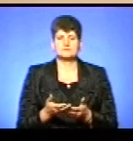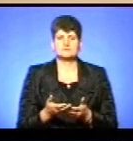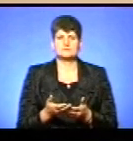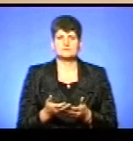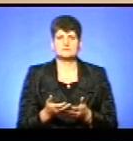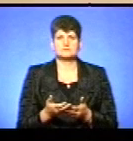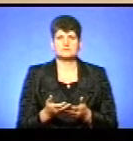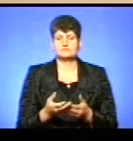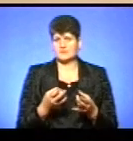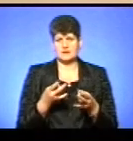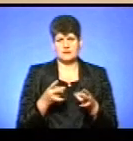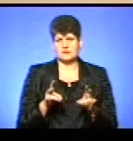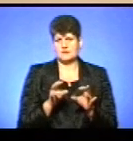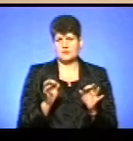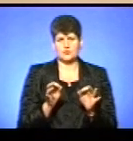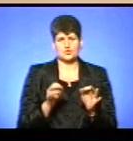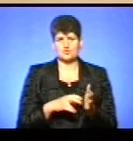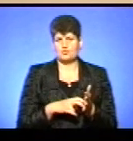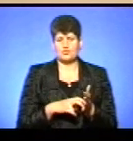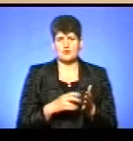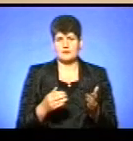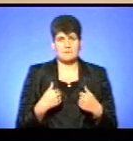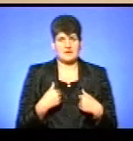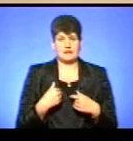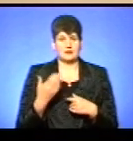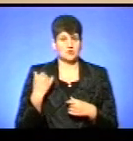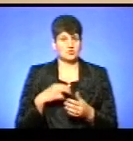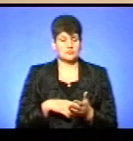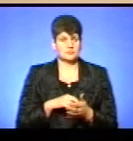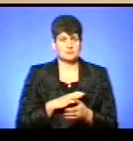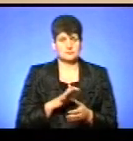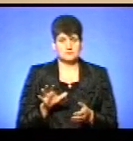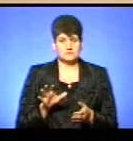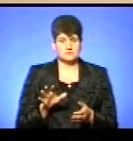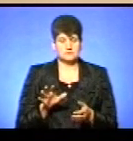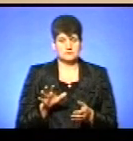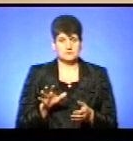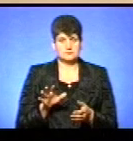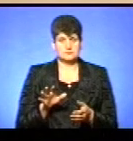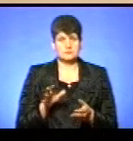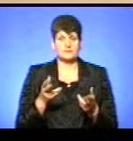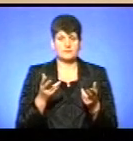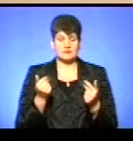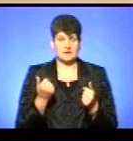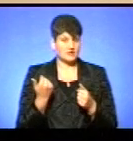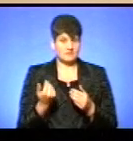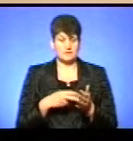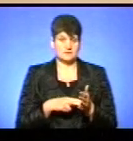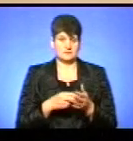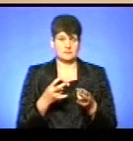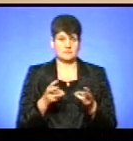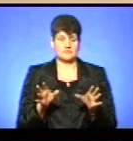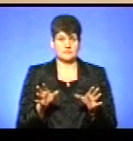Не треба нічого боятися, ми ж не боялися. І ви не боїтесь.